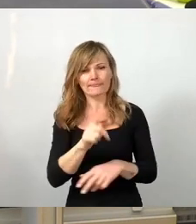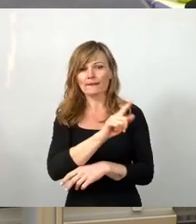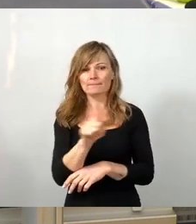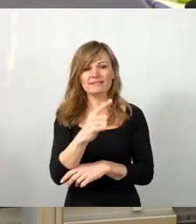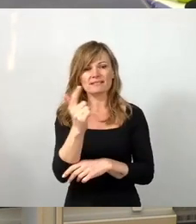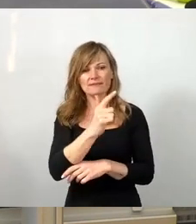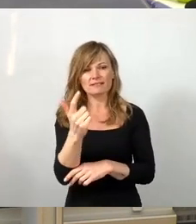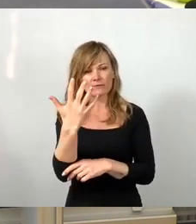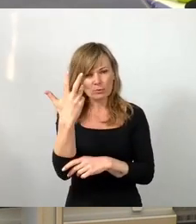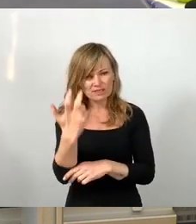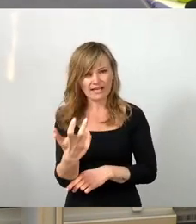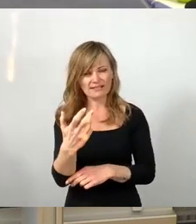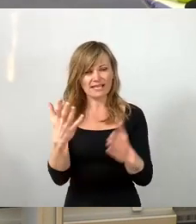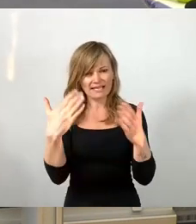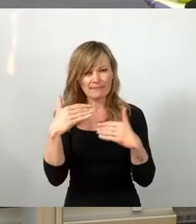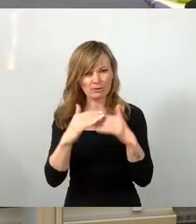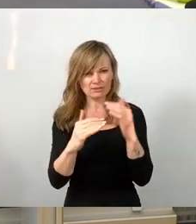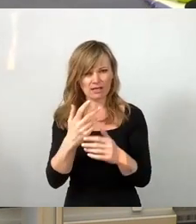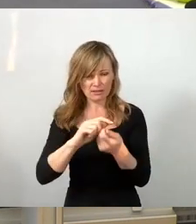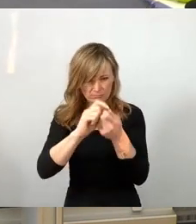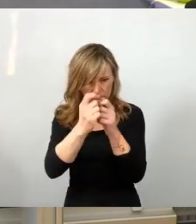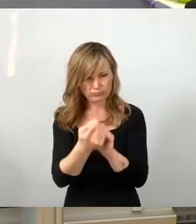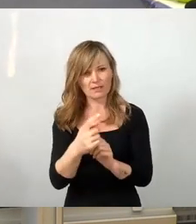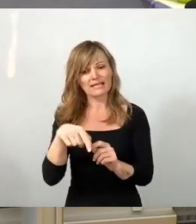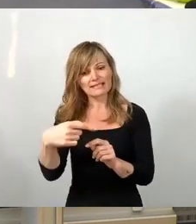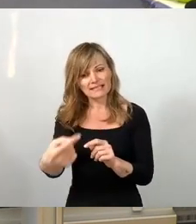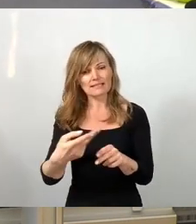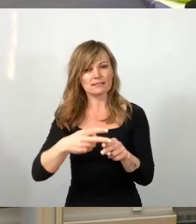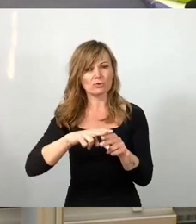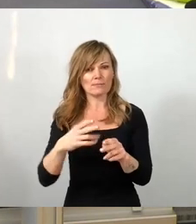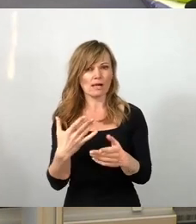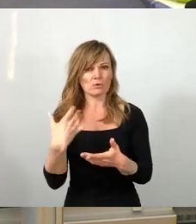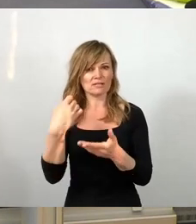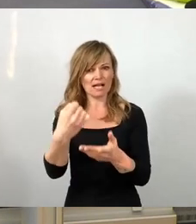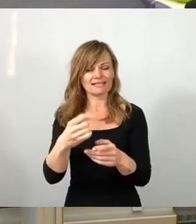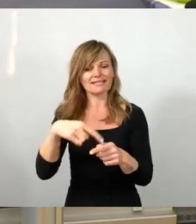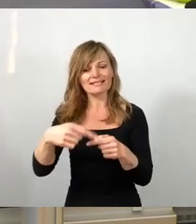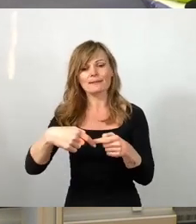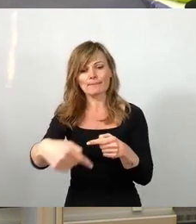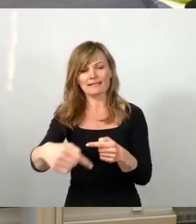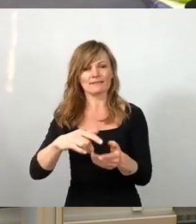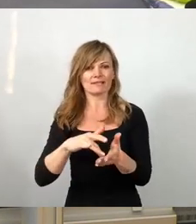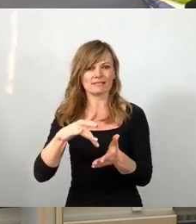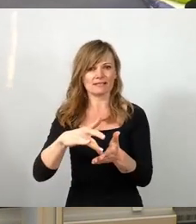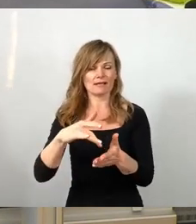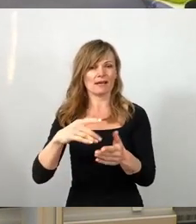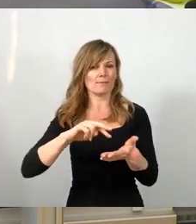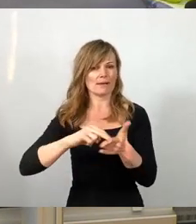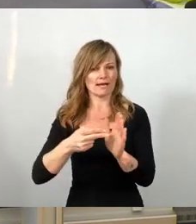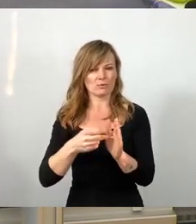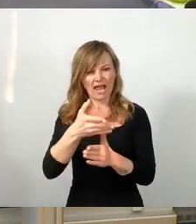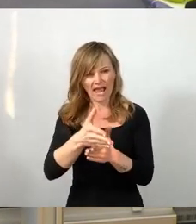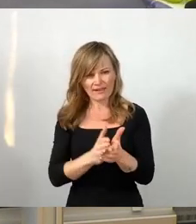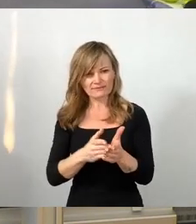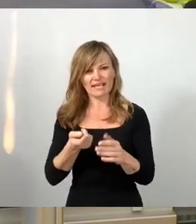der muss in den nächsten Doppelhaushalt und in der nächsten Mittelfristplanung etwa die Hälfte der dafür nötigen Investitionen einstellen. Und das